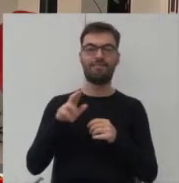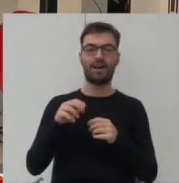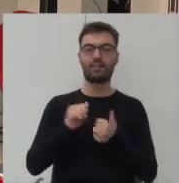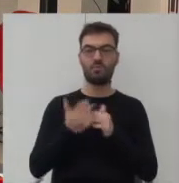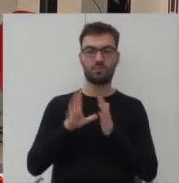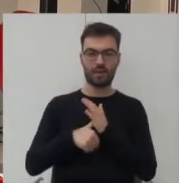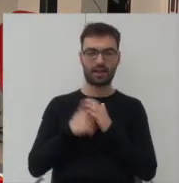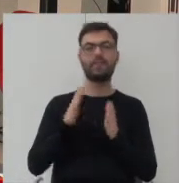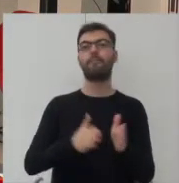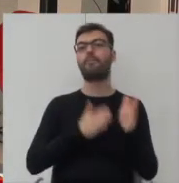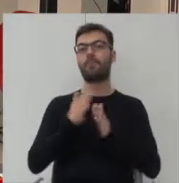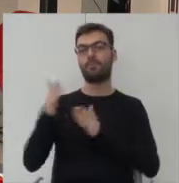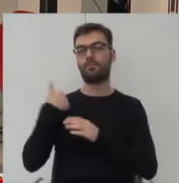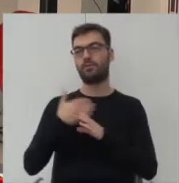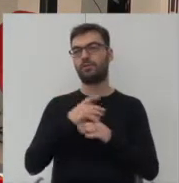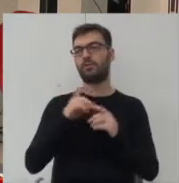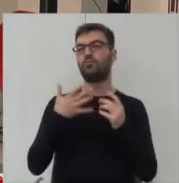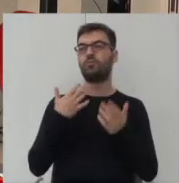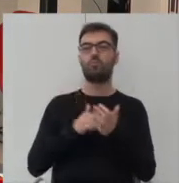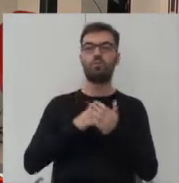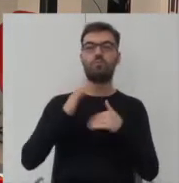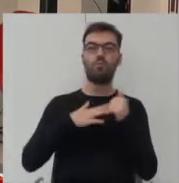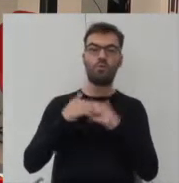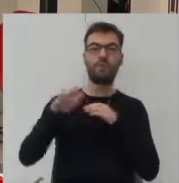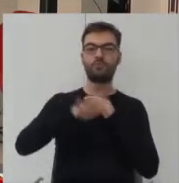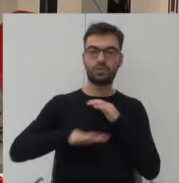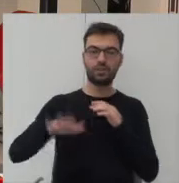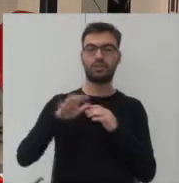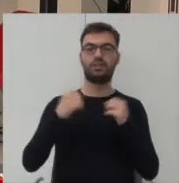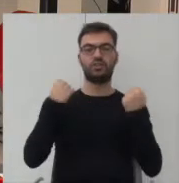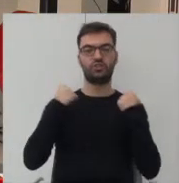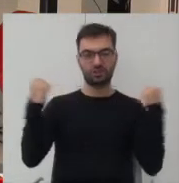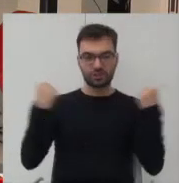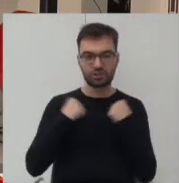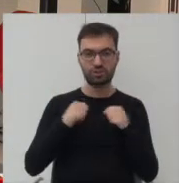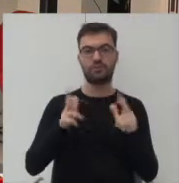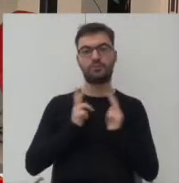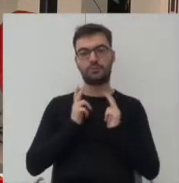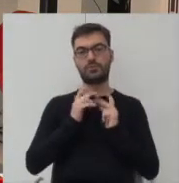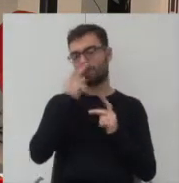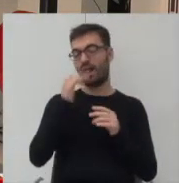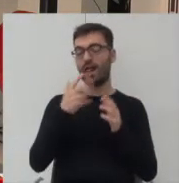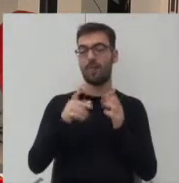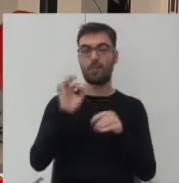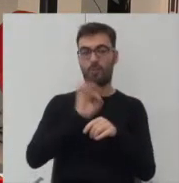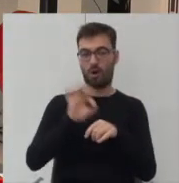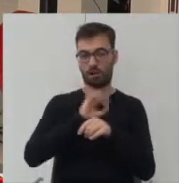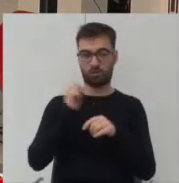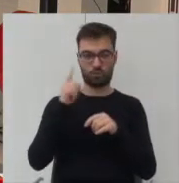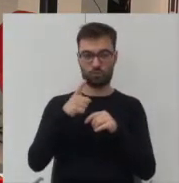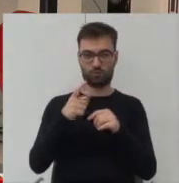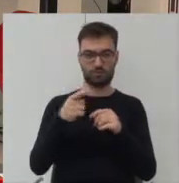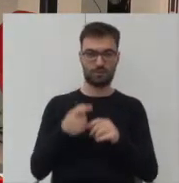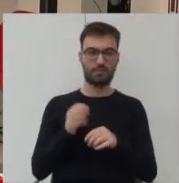projektach pojawiła się cała potrzeba budowania przestrzeni do rekreacji. Zwróćcie Państwo uwagę, ile projektów w budżecie participacyjnym pojawiło się po tym.